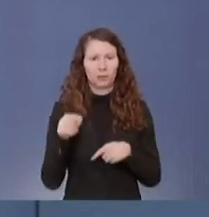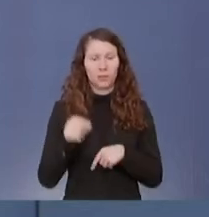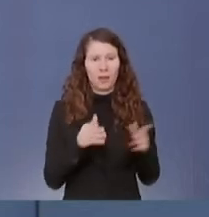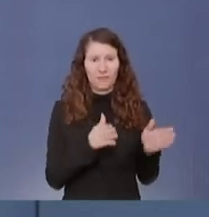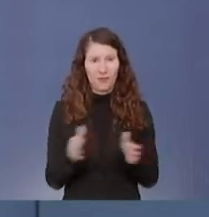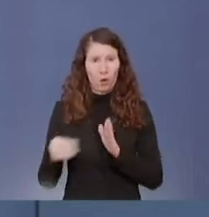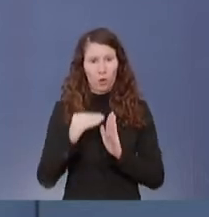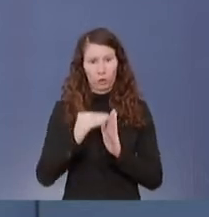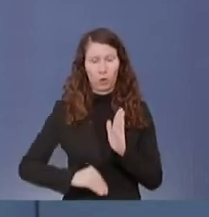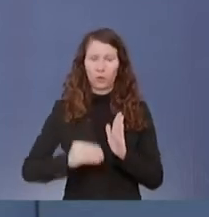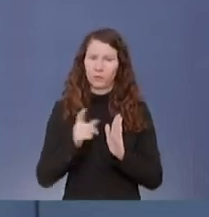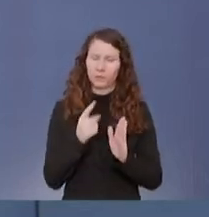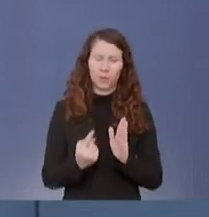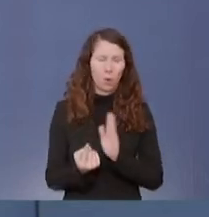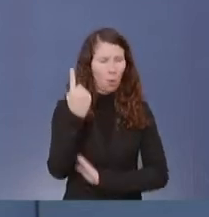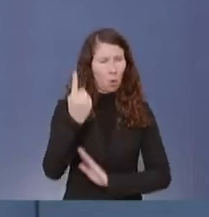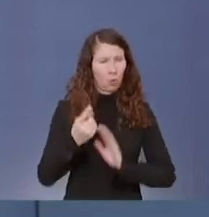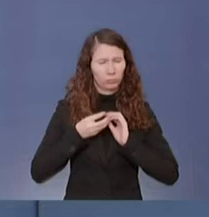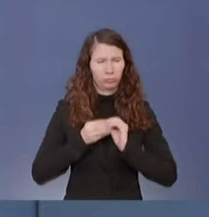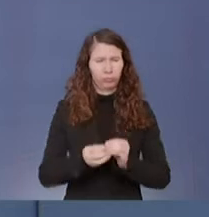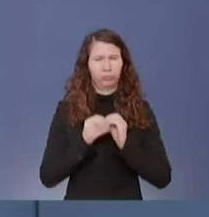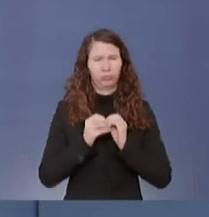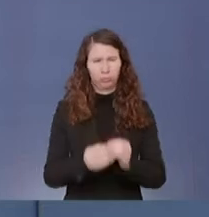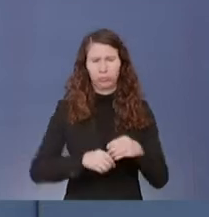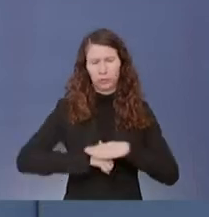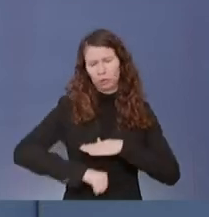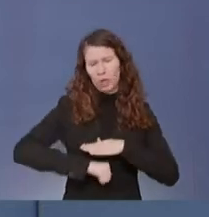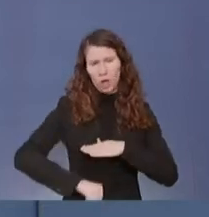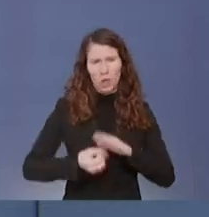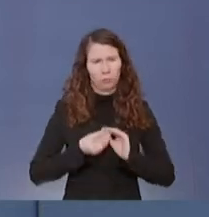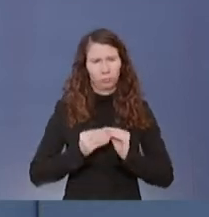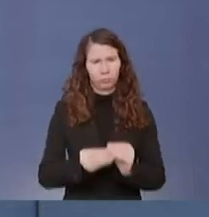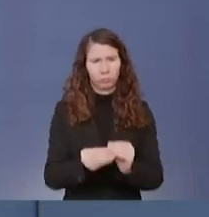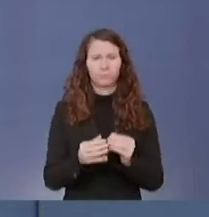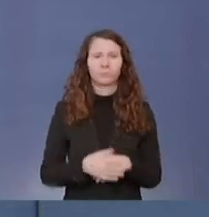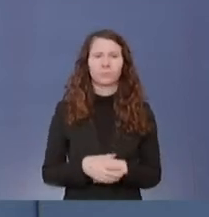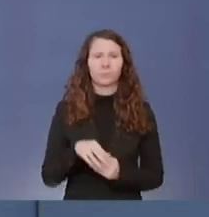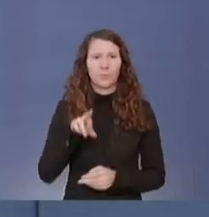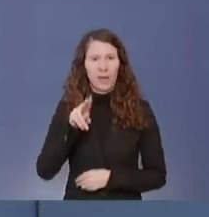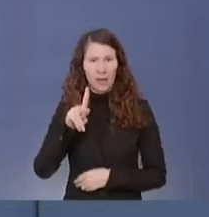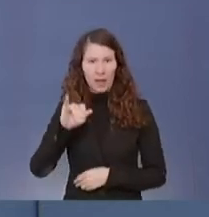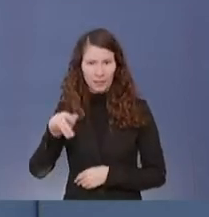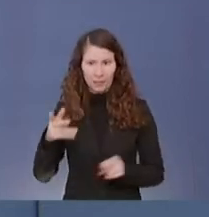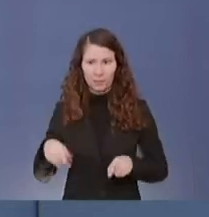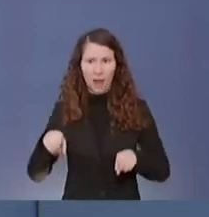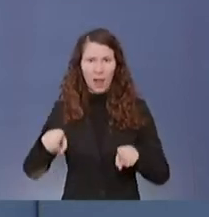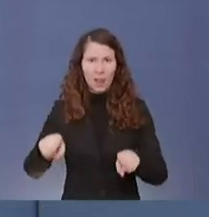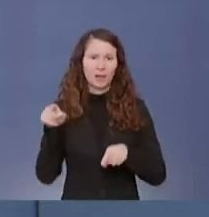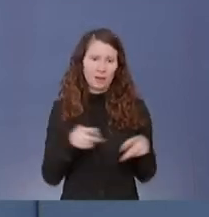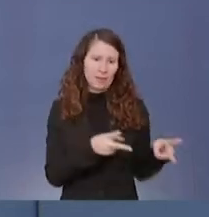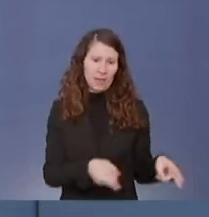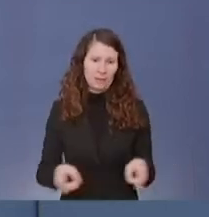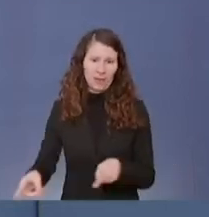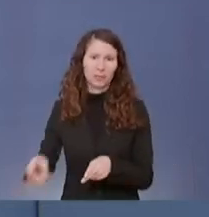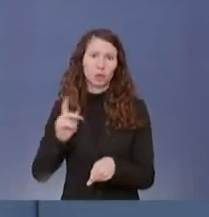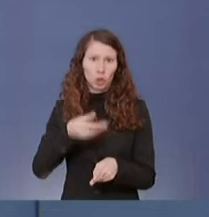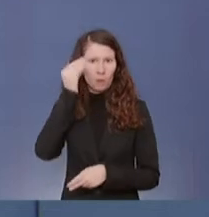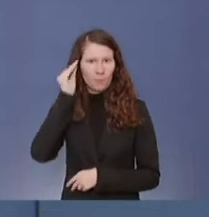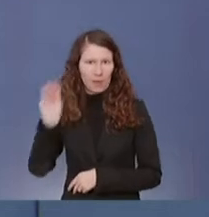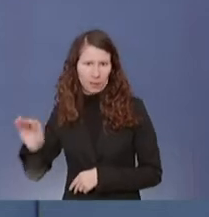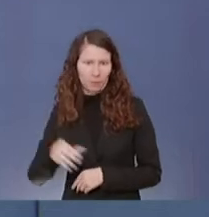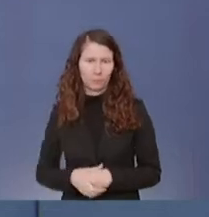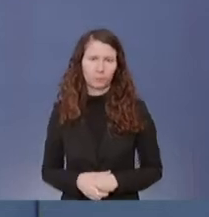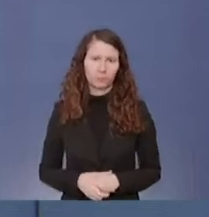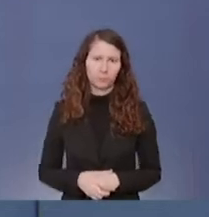Hochdruck auch daran, dass auch parallel dem RKI dann diese Sequenzen gemeldet sind, werden.